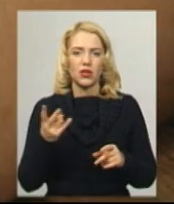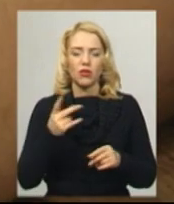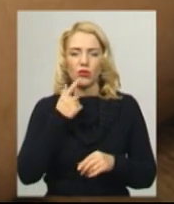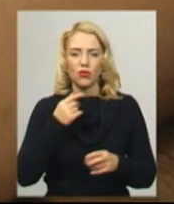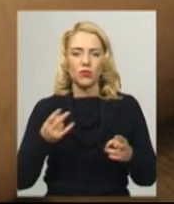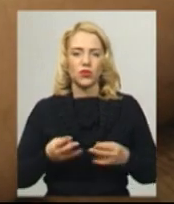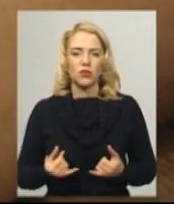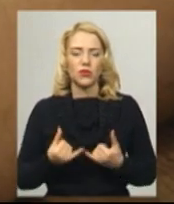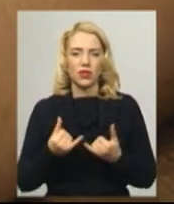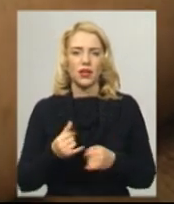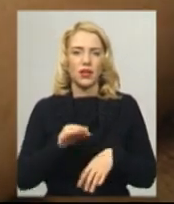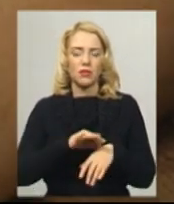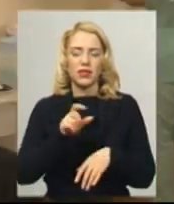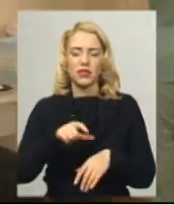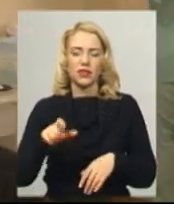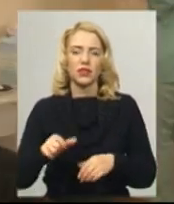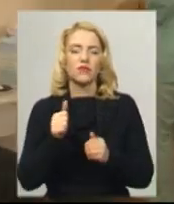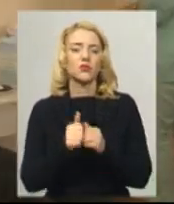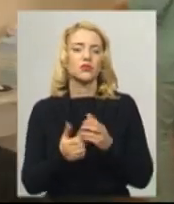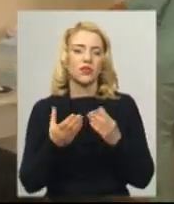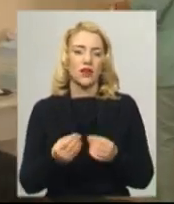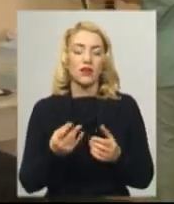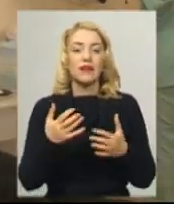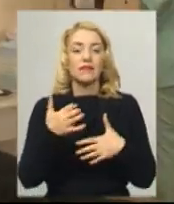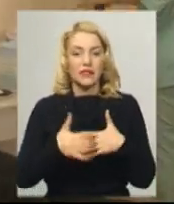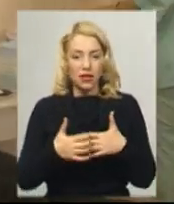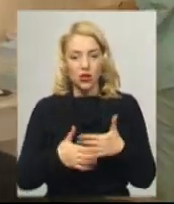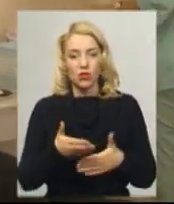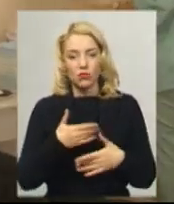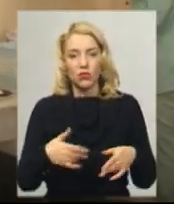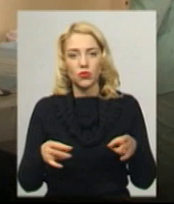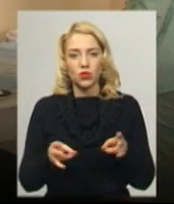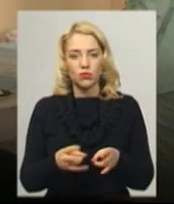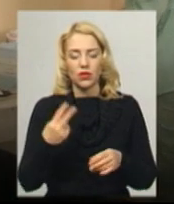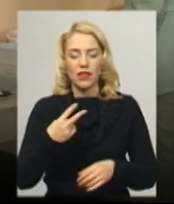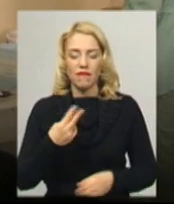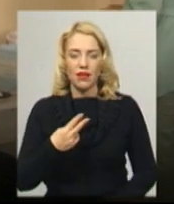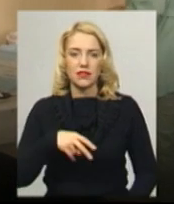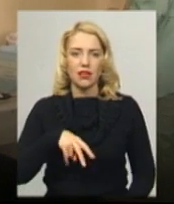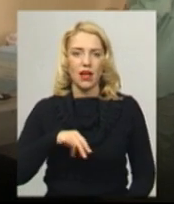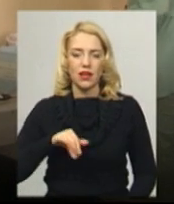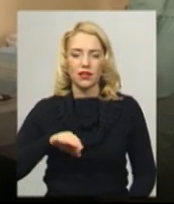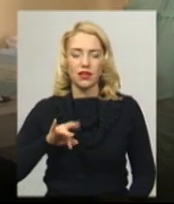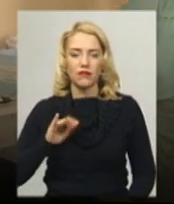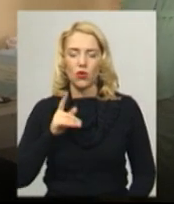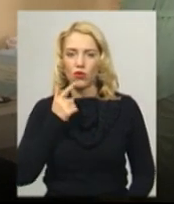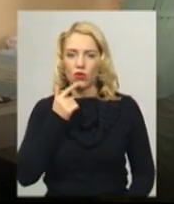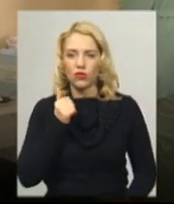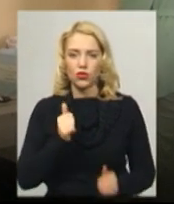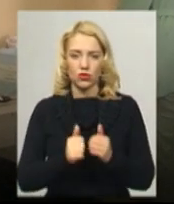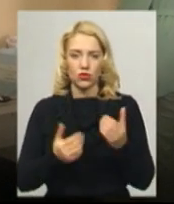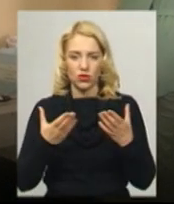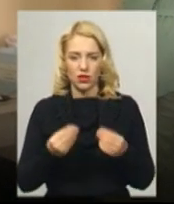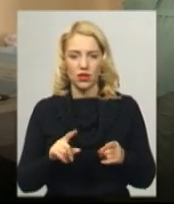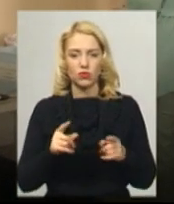пацієнтів медичних закладів області щодня. В середньому ми потребуємо біля 20 літрів крові кожного дня, тому що